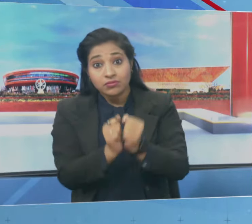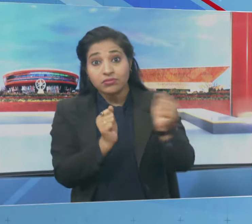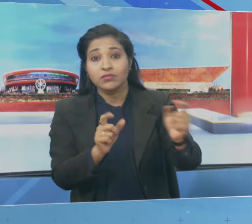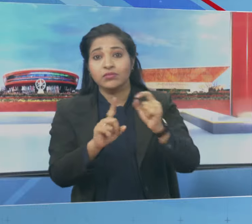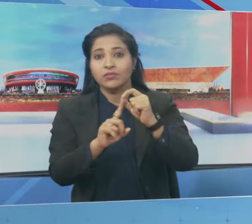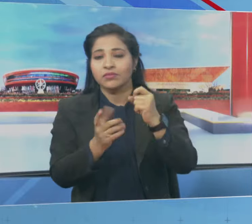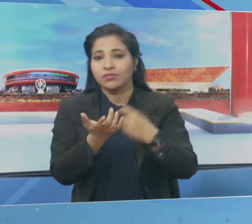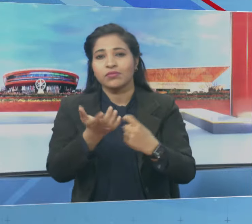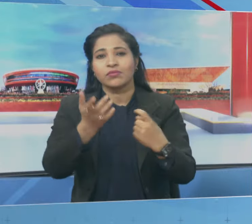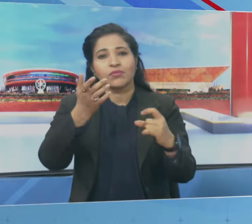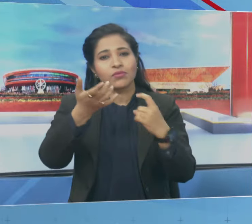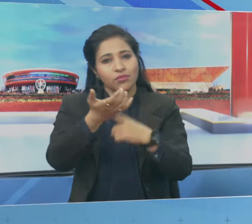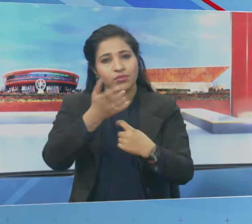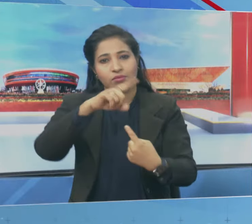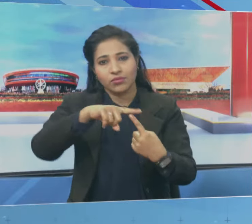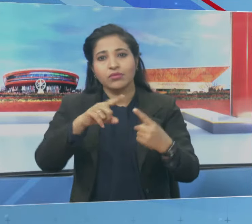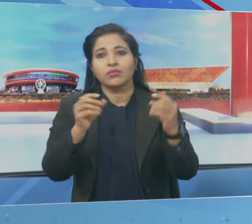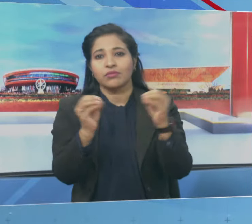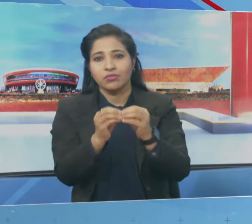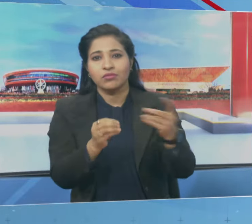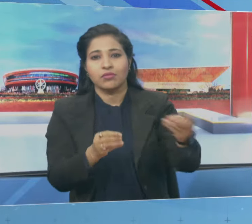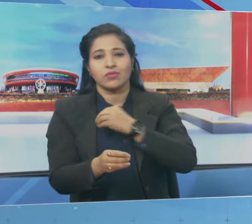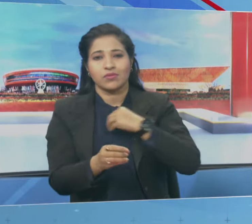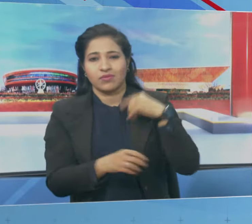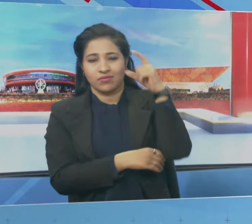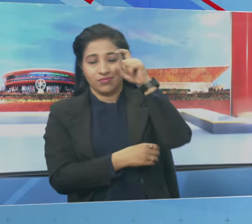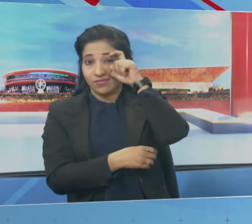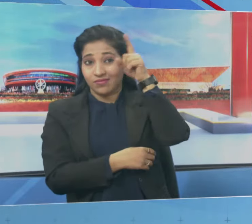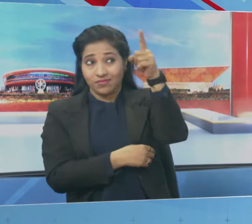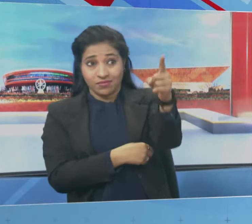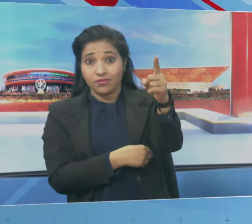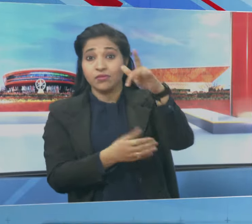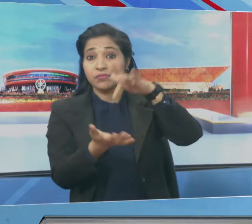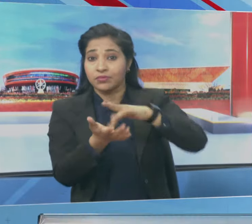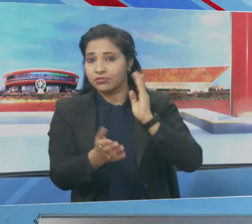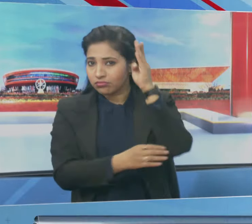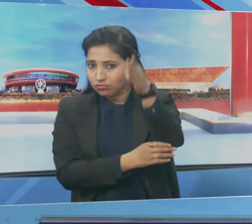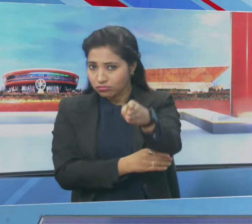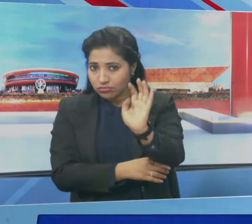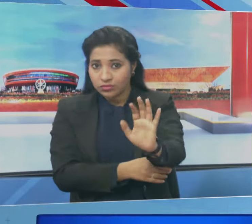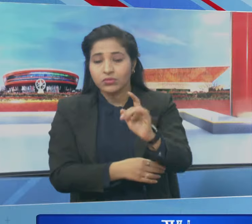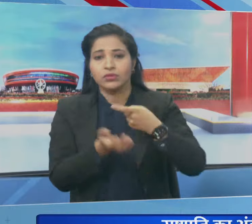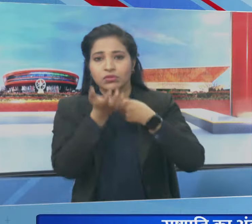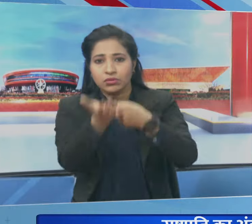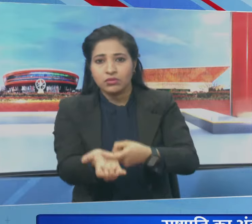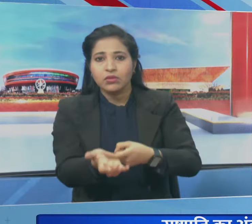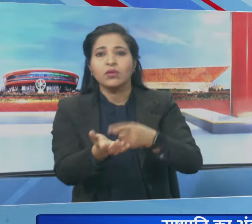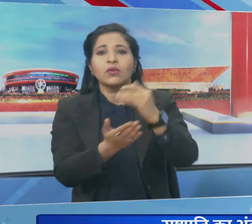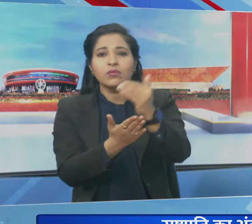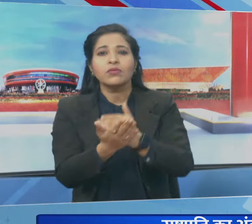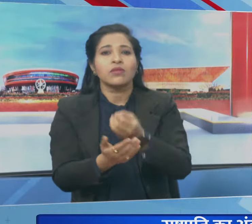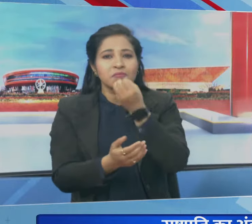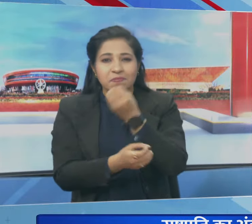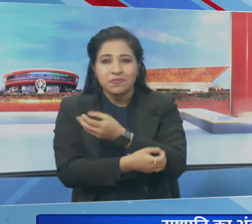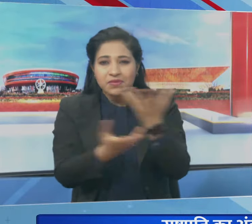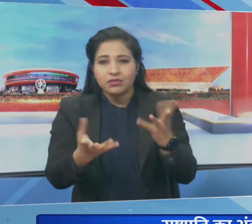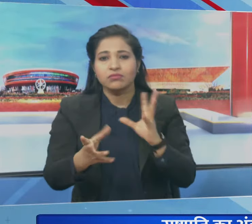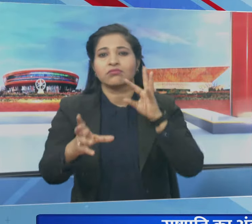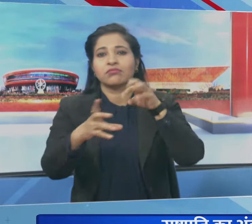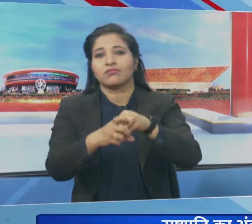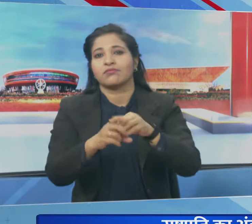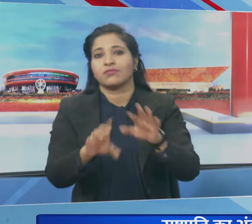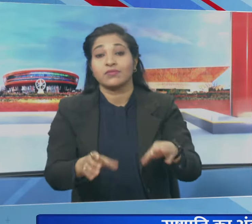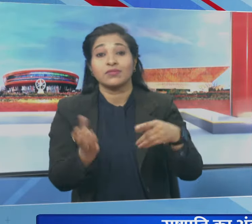पोर्ट ब्लेयर में डॉक्टर बियार अंबेट कर प्रोद्योगी की संस्थान जाएंगी और अपने सम्मान में आयोजित भोज में शामिल होंगी